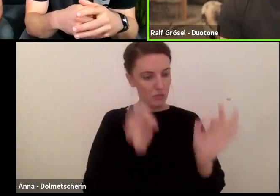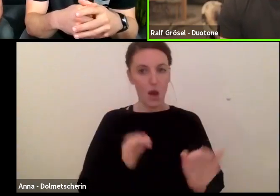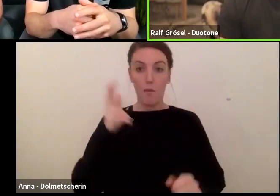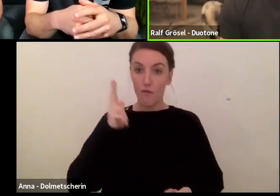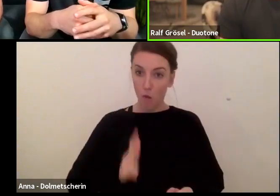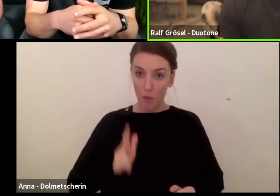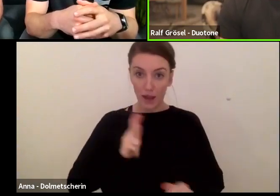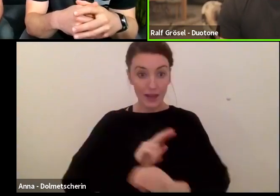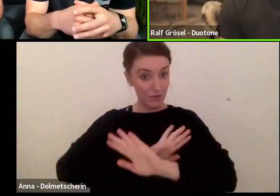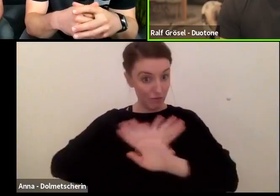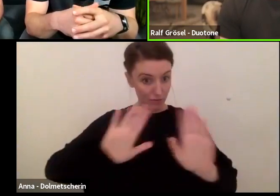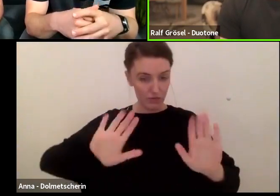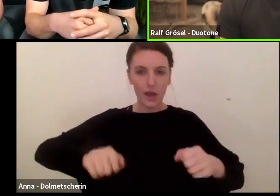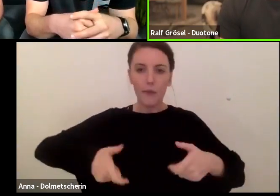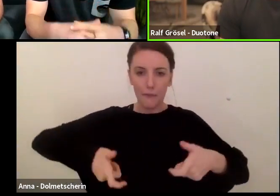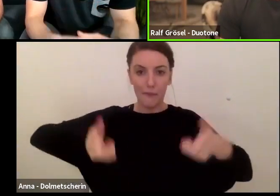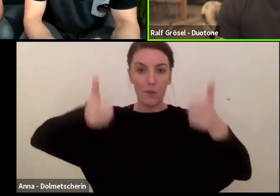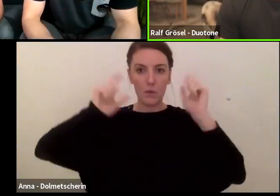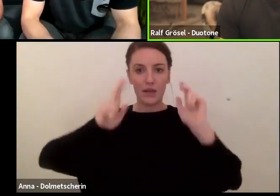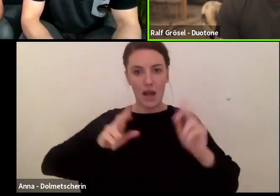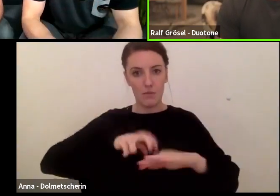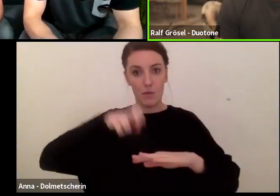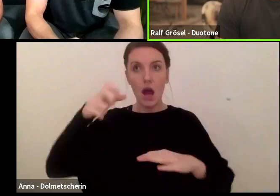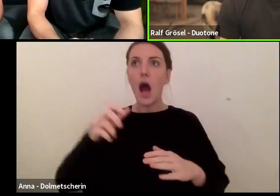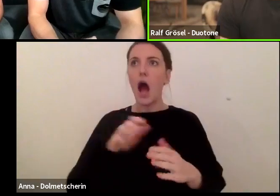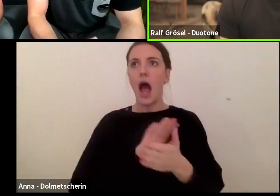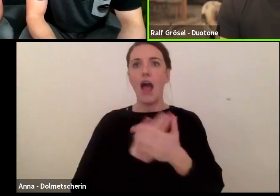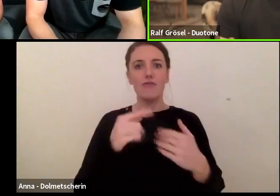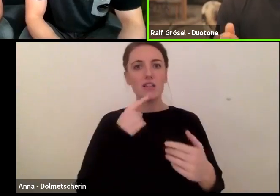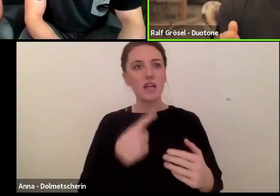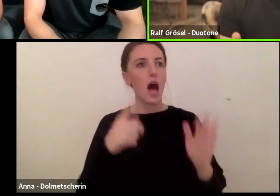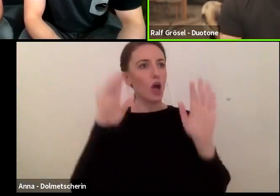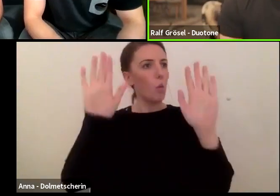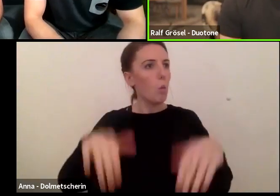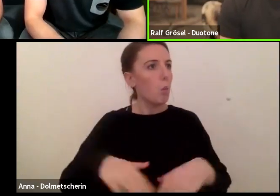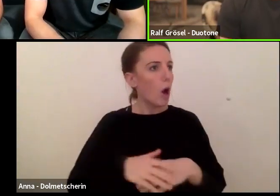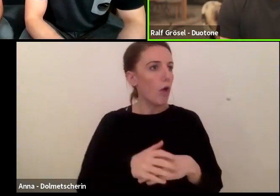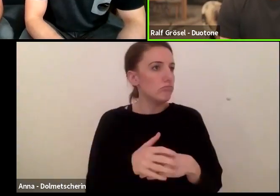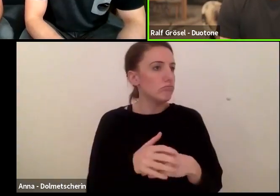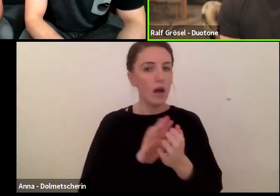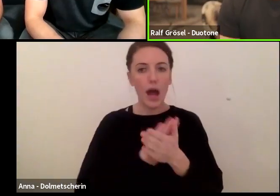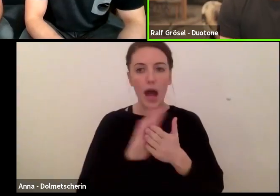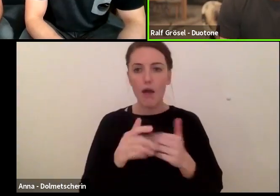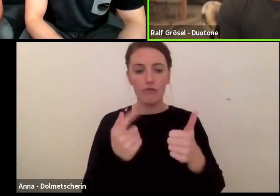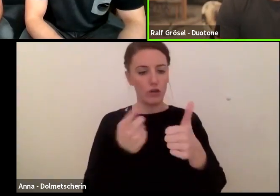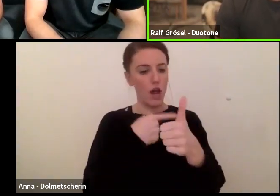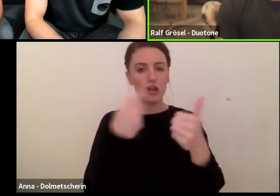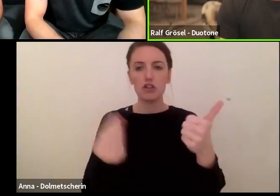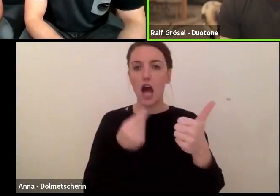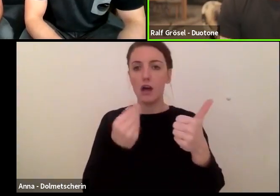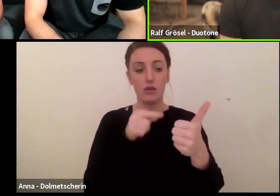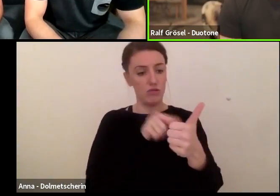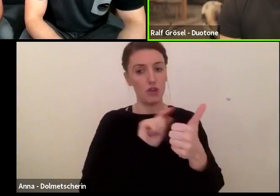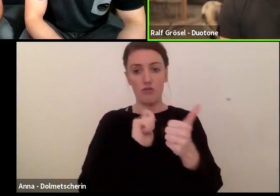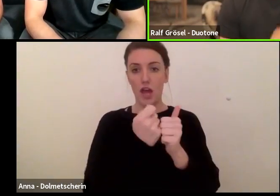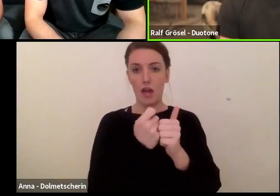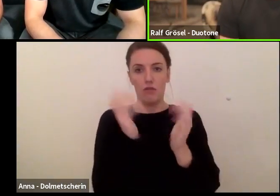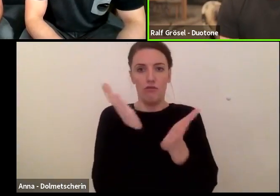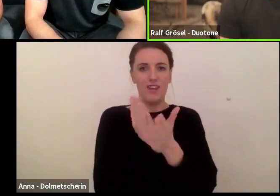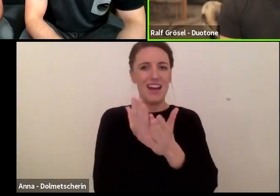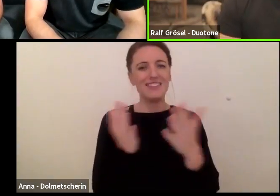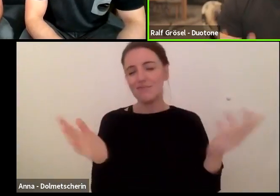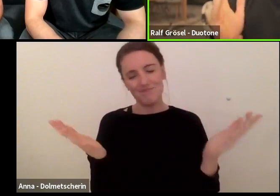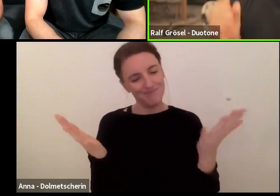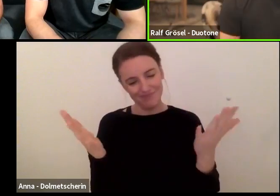Aufzählung alleine. Es ist nicht möglich, einfach zu sagen, okay, ich ändere ein Parameter, keine Ahnung, das Profil oder